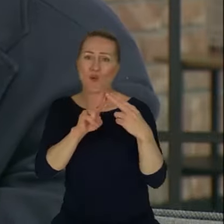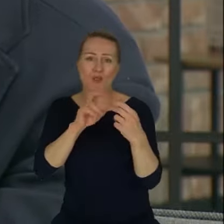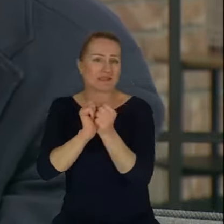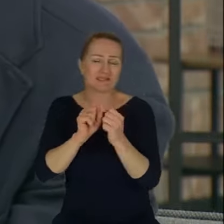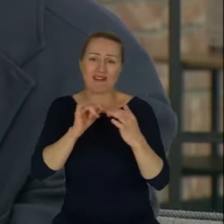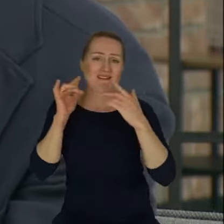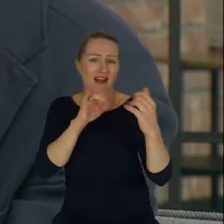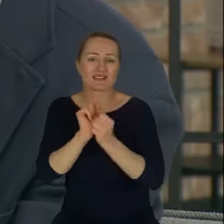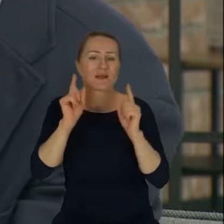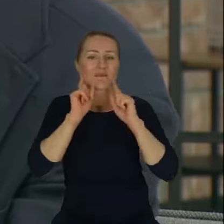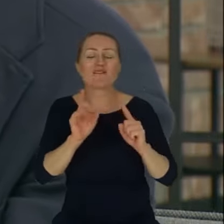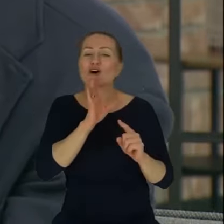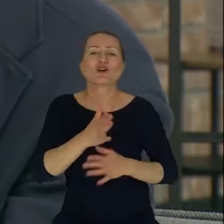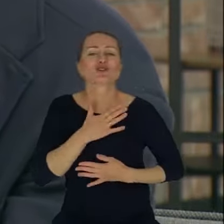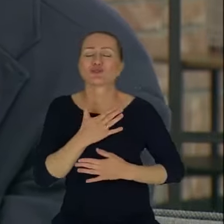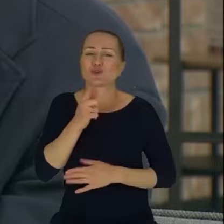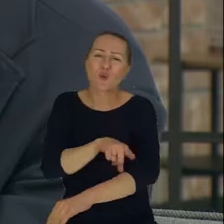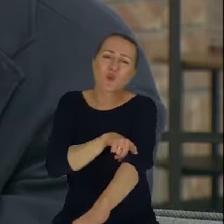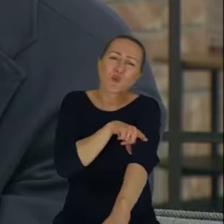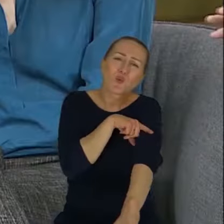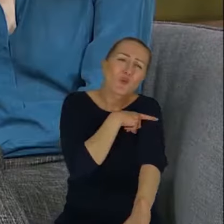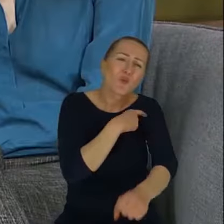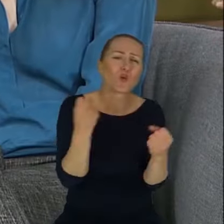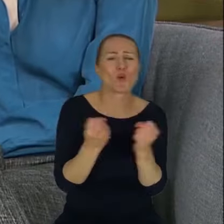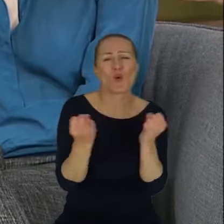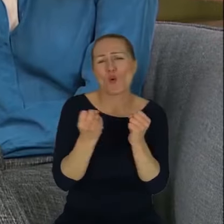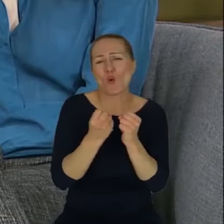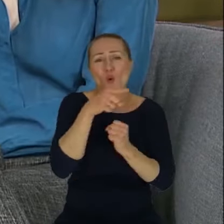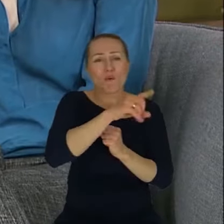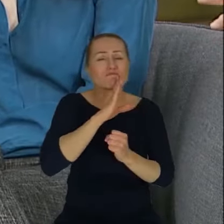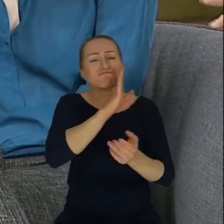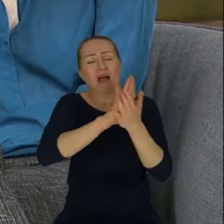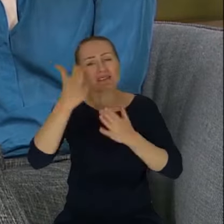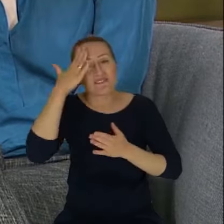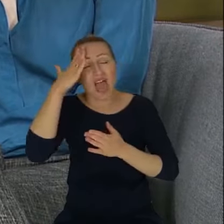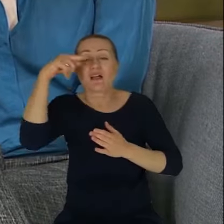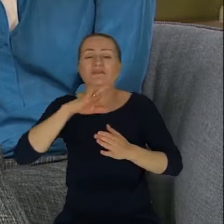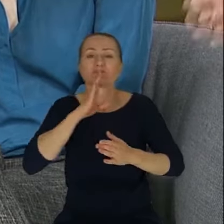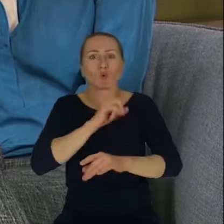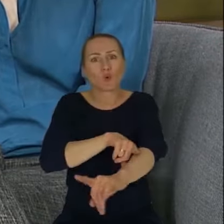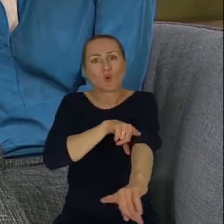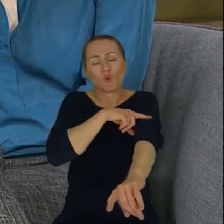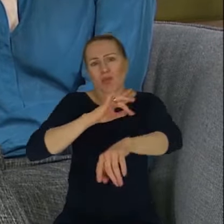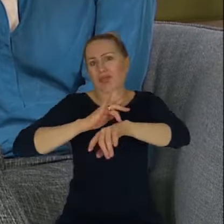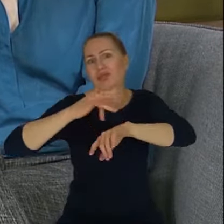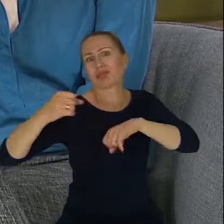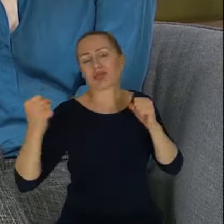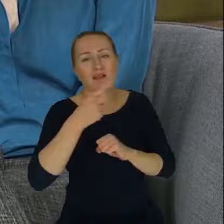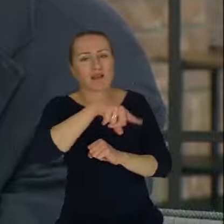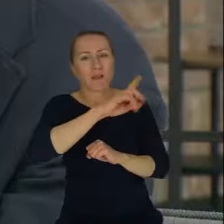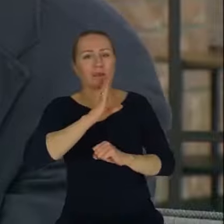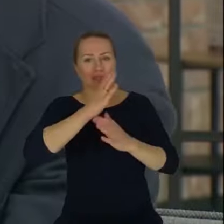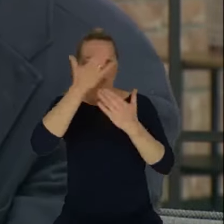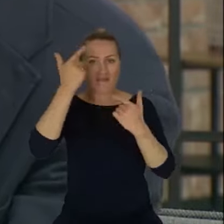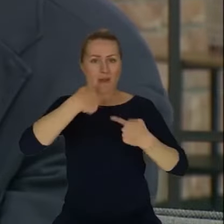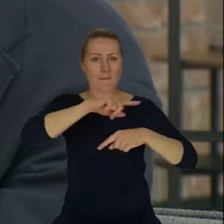przekonaniu. To znaczy, że żaba długo nie wie, że jest gotowana, prawda? To jest tak wolno to trwa, że ona nie wie. I my też trochę nie wiemy, że my tracimy umiejętności społeczne